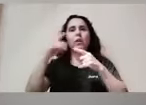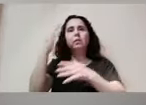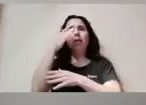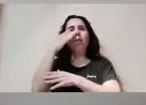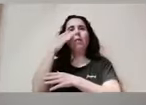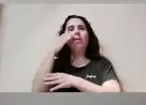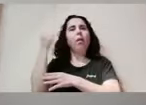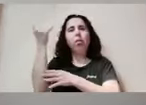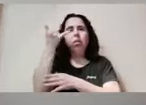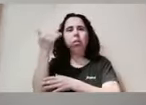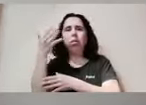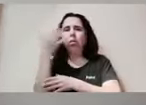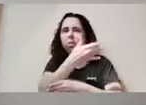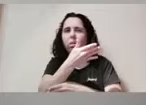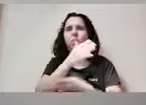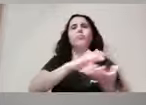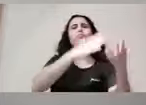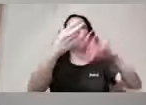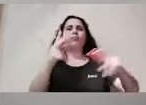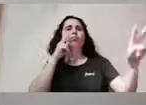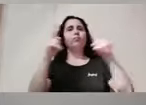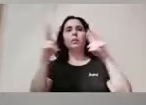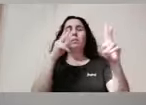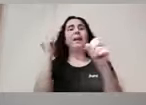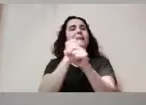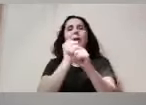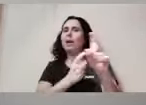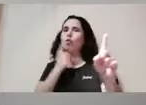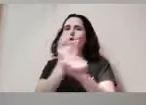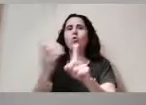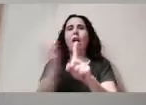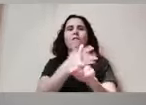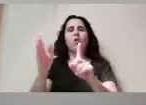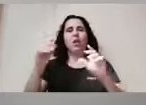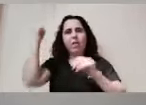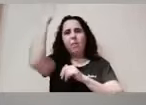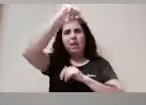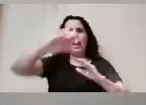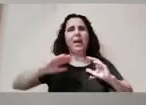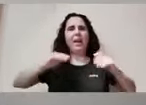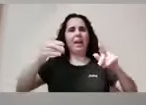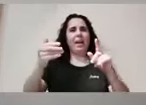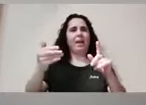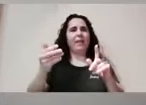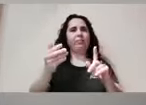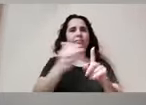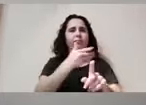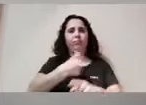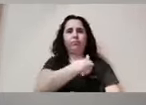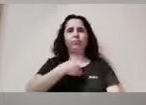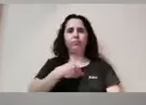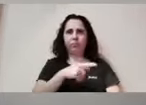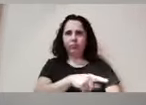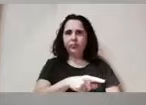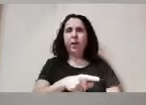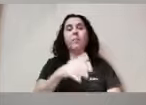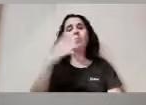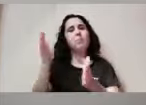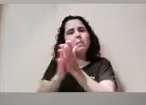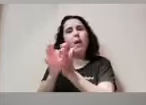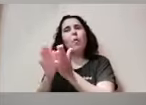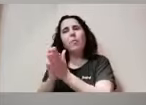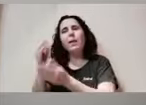visible l'invisible, de treballar en contra de les violències masclistes, encara que ens pareguin que, com ha dit la meva